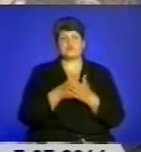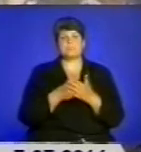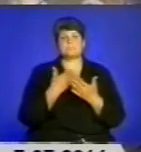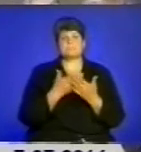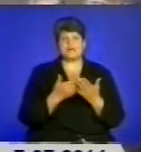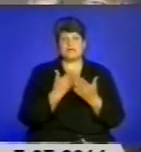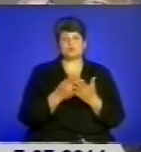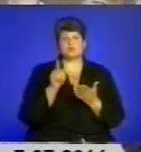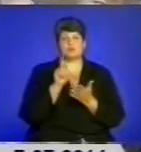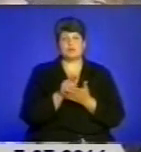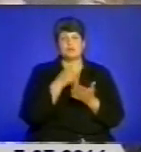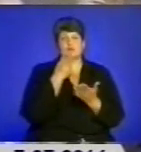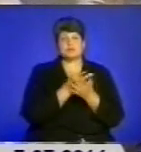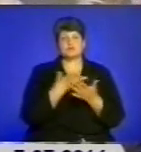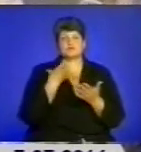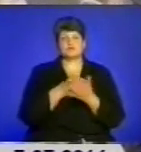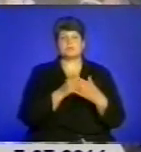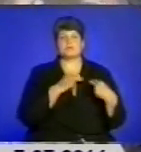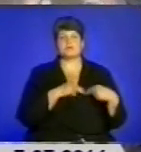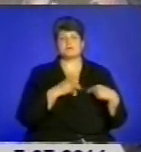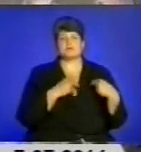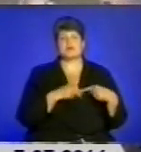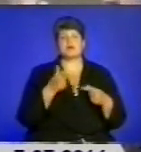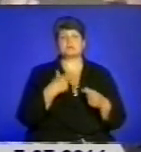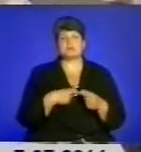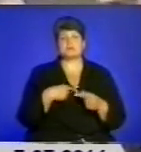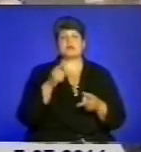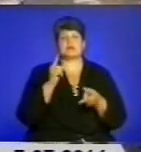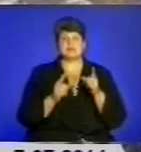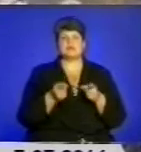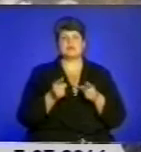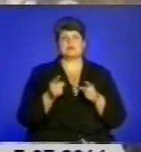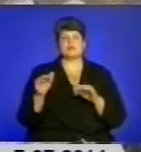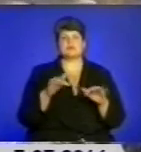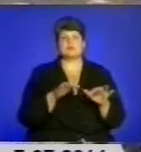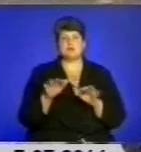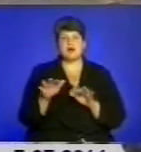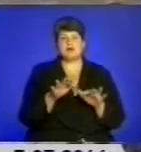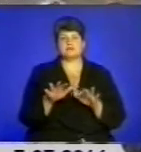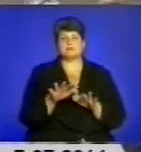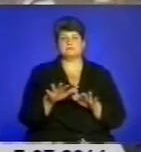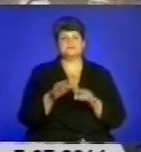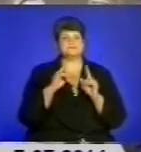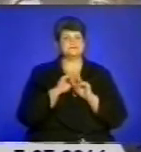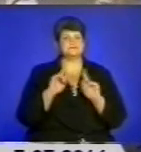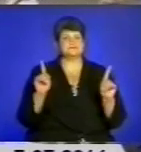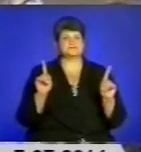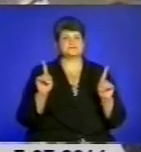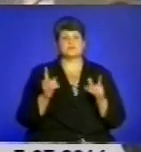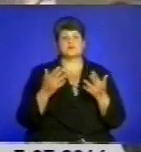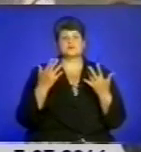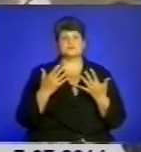своїм працівникам себе дійсно в справі такій неординарній, оскільки